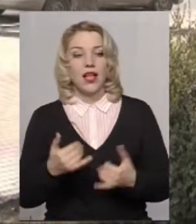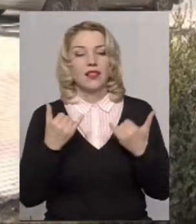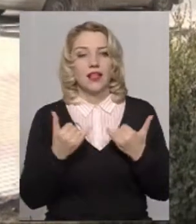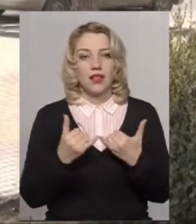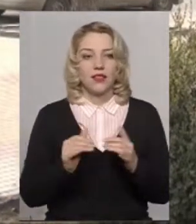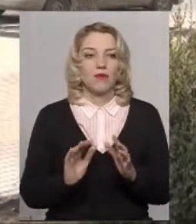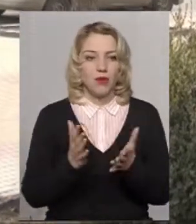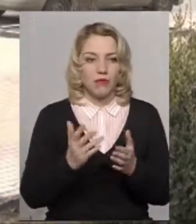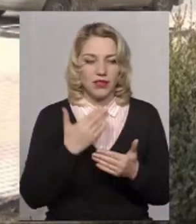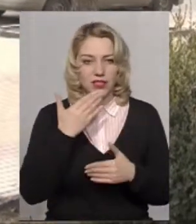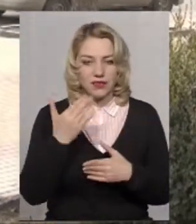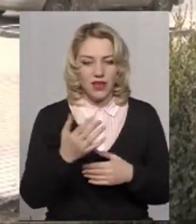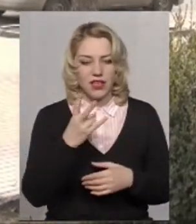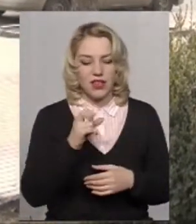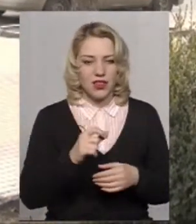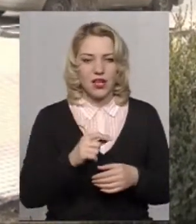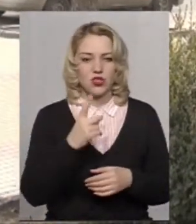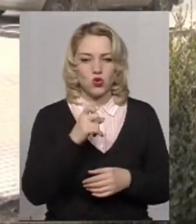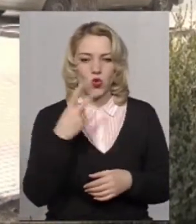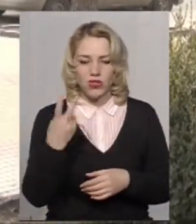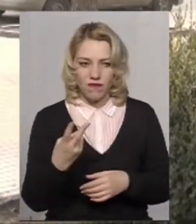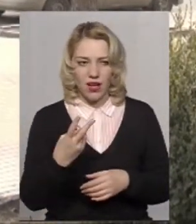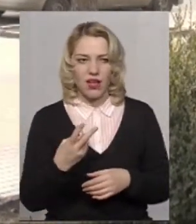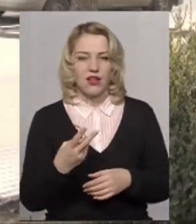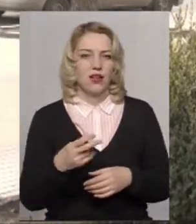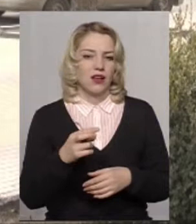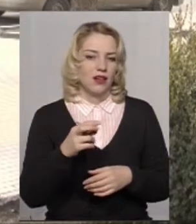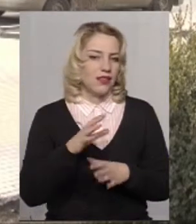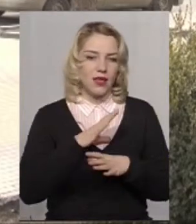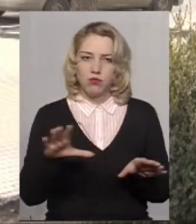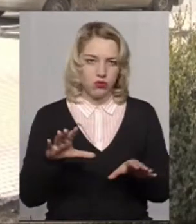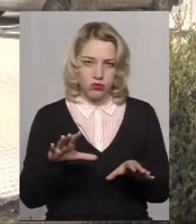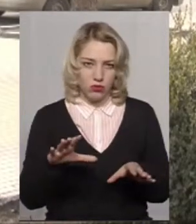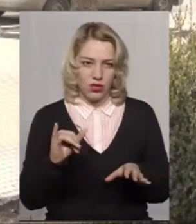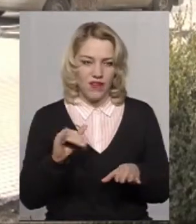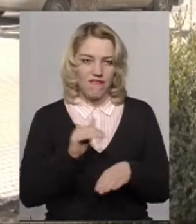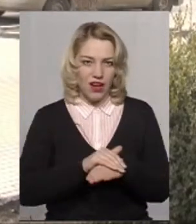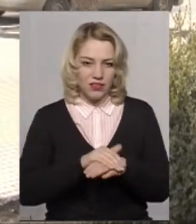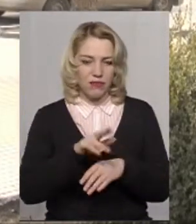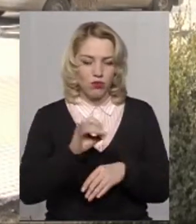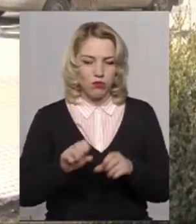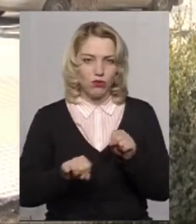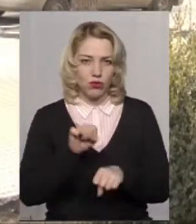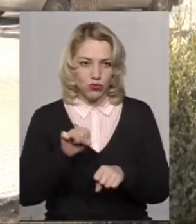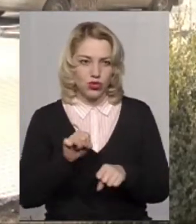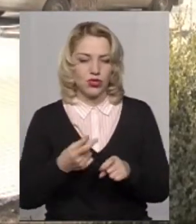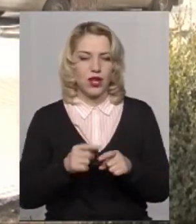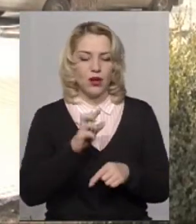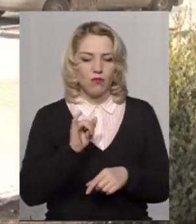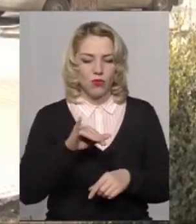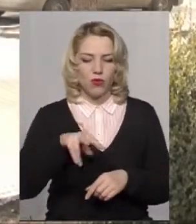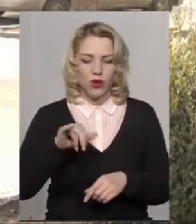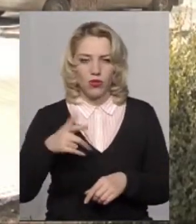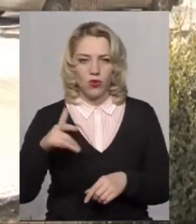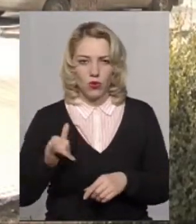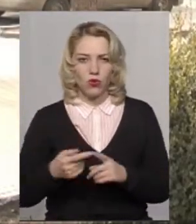момент звернення на лінію 102 відносно булінга не було. І фактів про порушення відповідно до булінгу, то есть статті